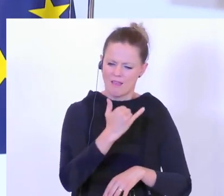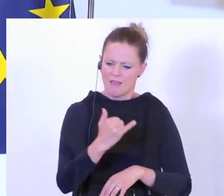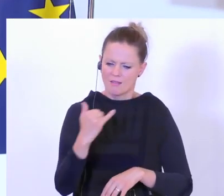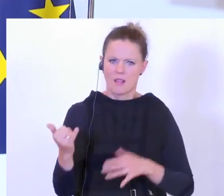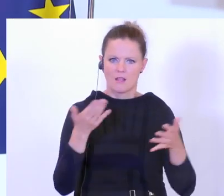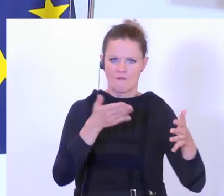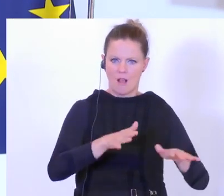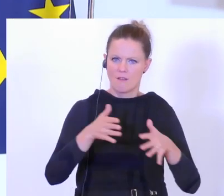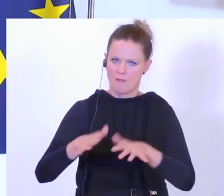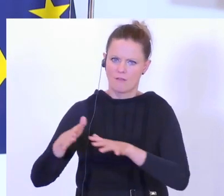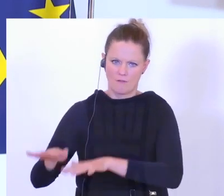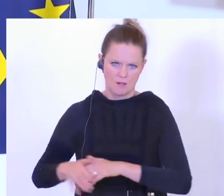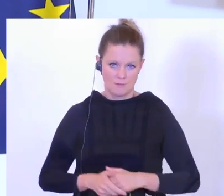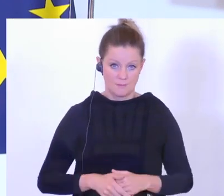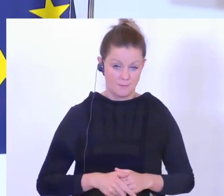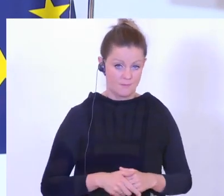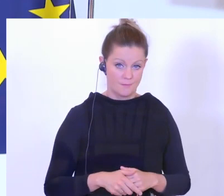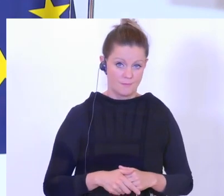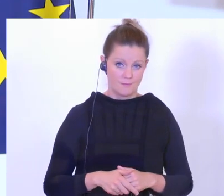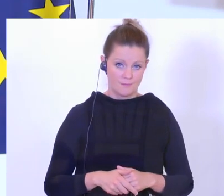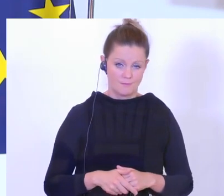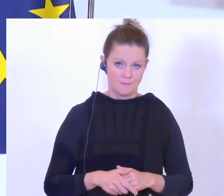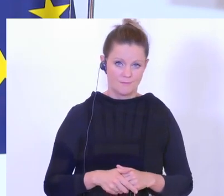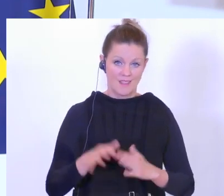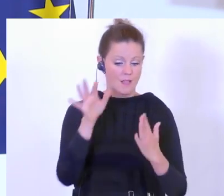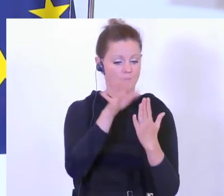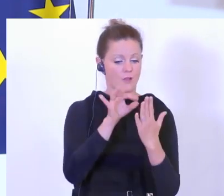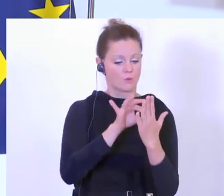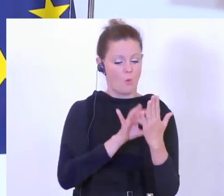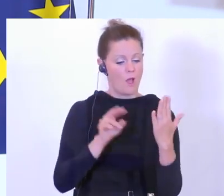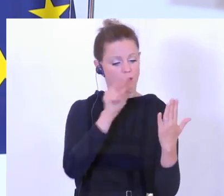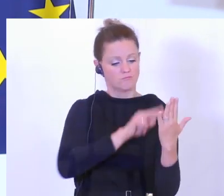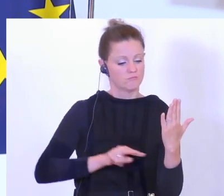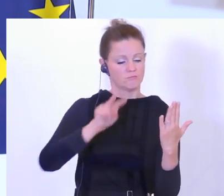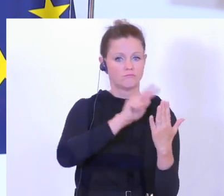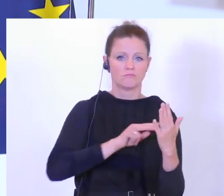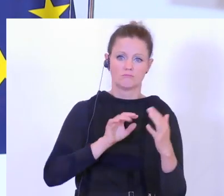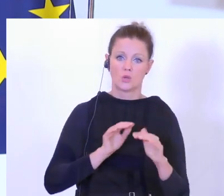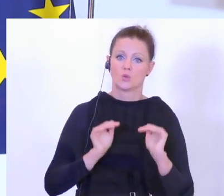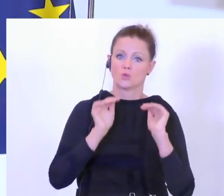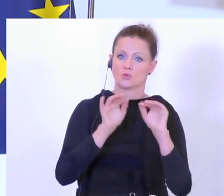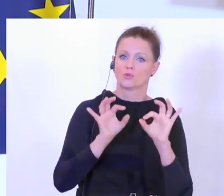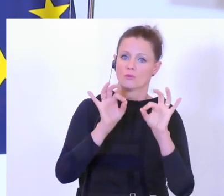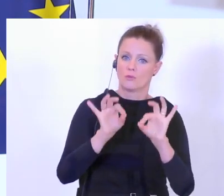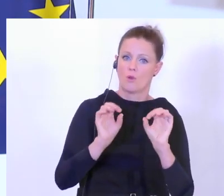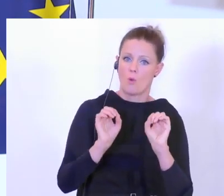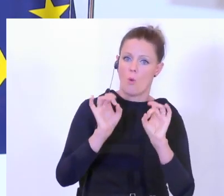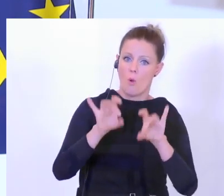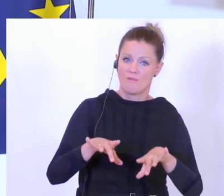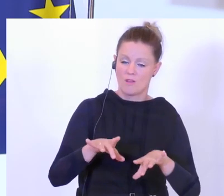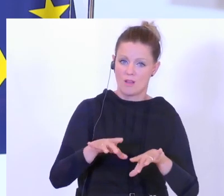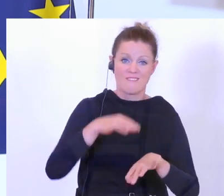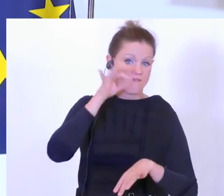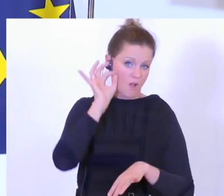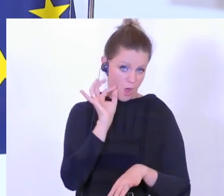Und wenn man die Faktoren ansieht, die Schutz für die Opfer, für die